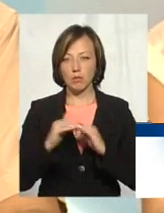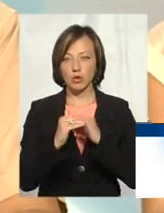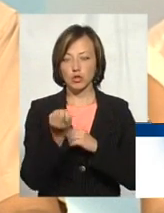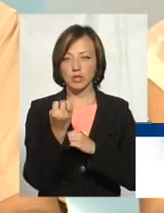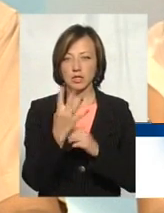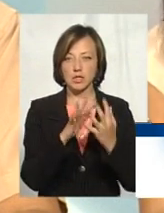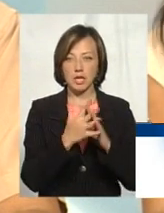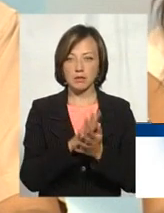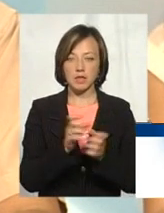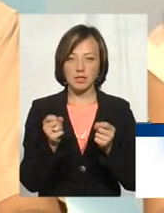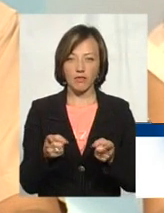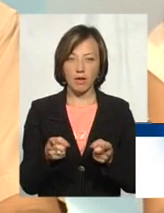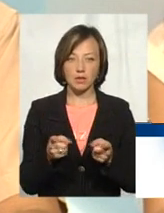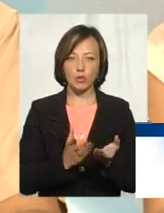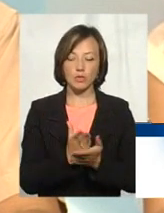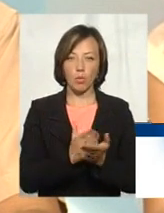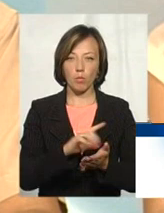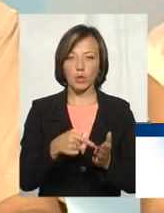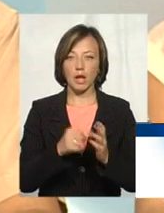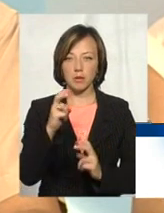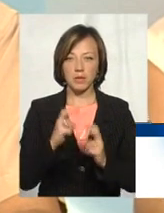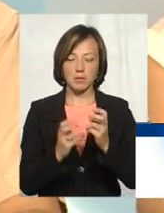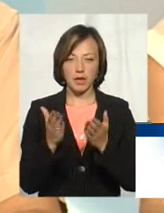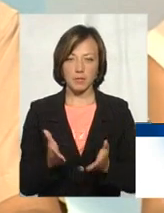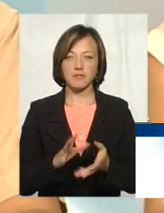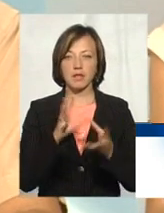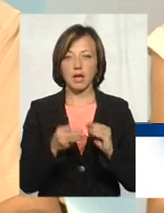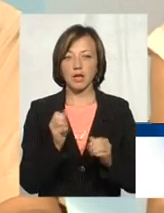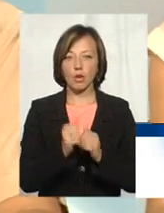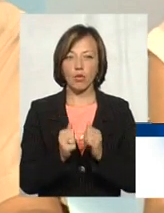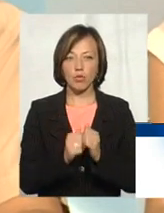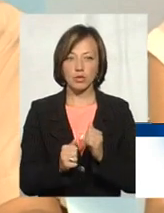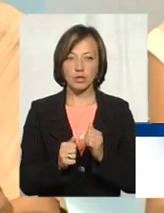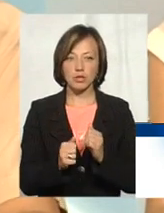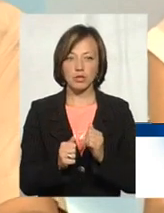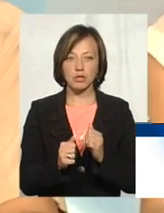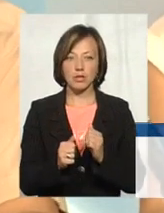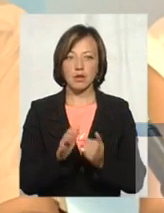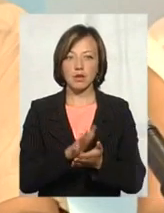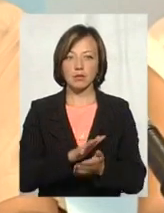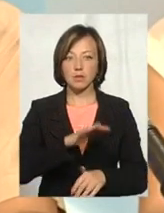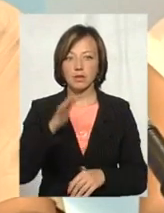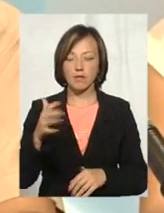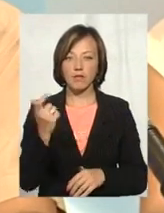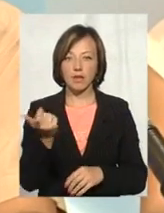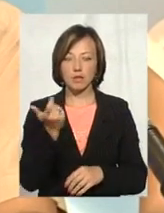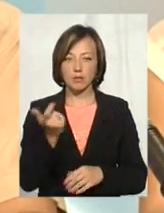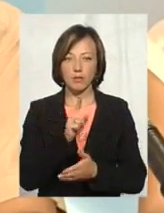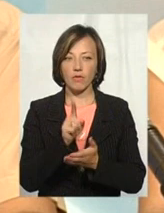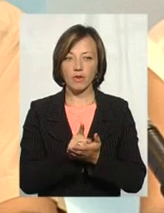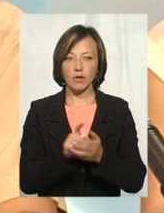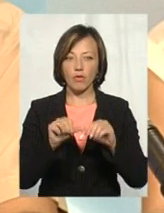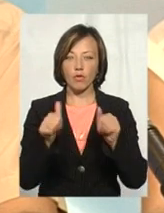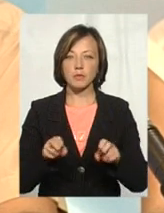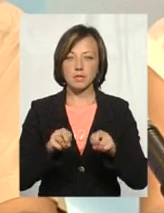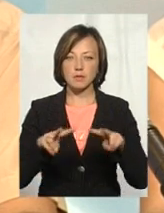селищних спіттєзвалищ, які знаходяться на обслуговуванні комунальних підприємств. Взагалі, на кожне місце видалення відходів, власник місця видалення відходів повинен оформити